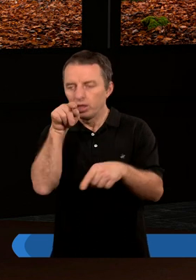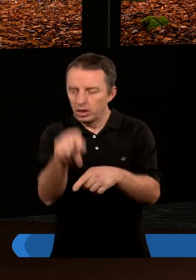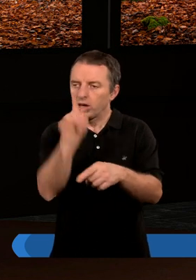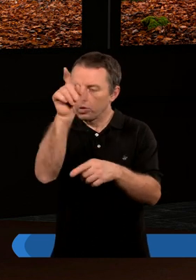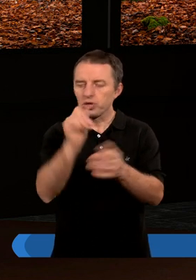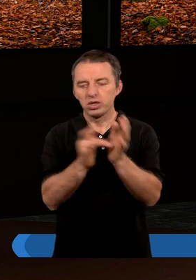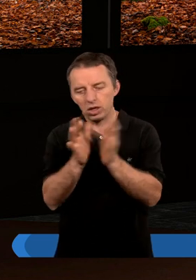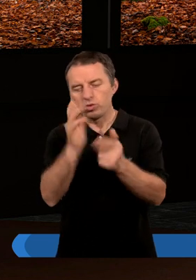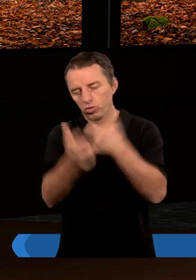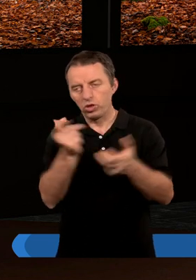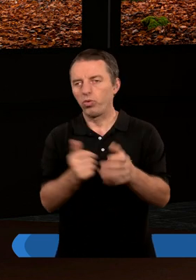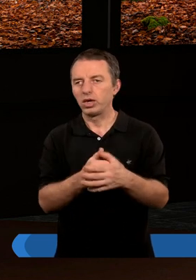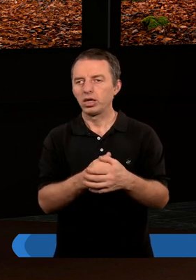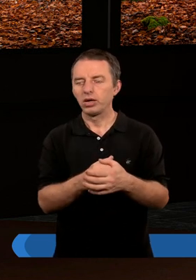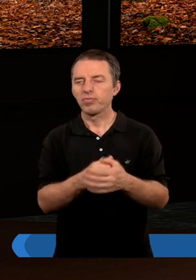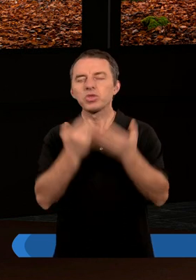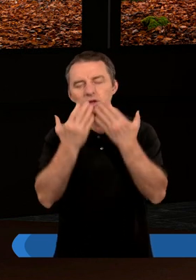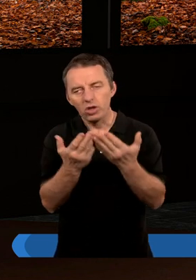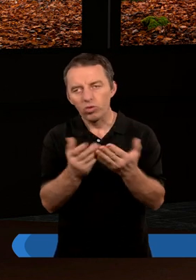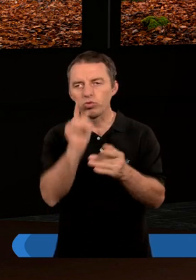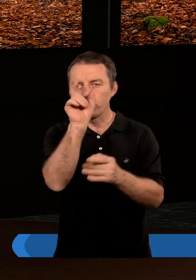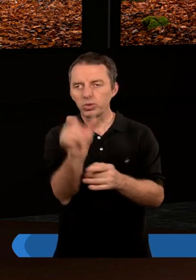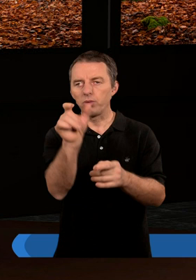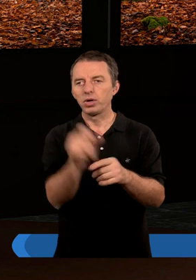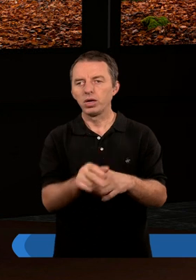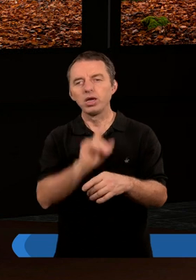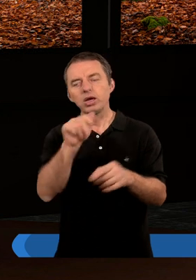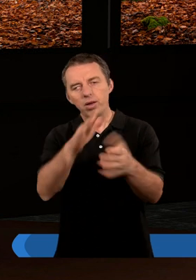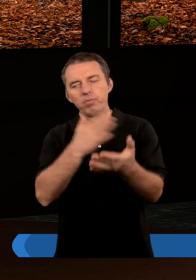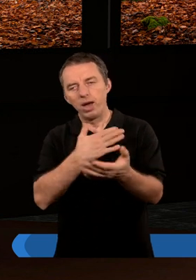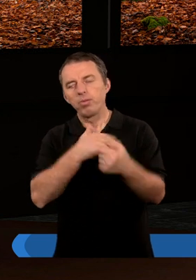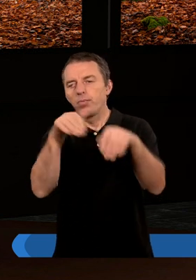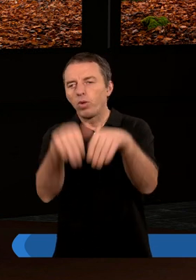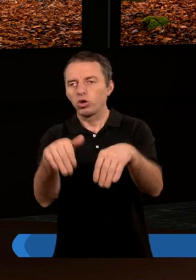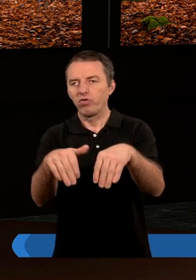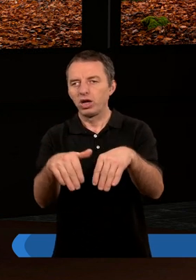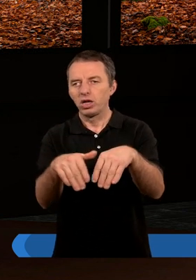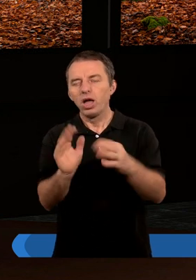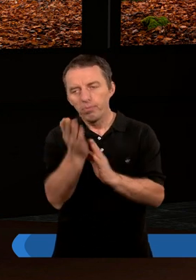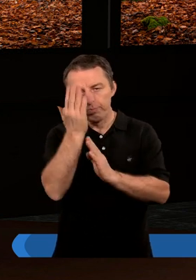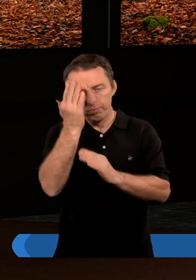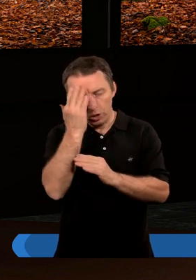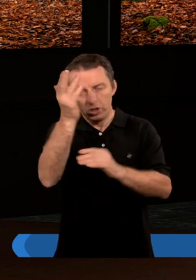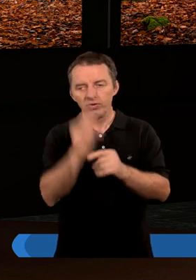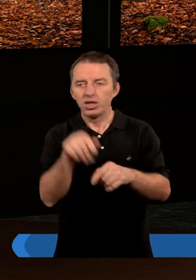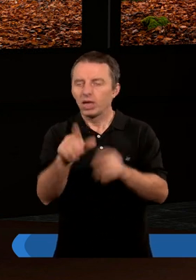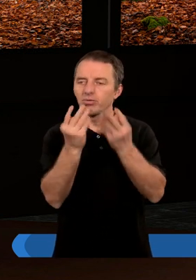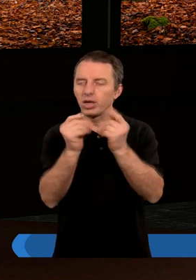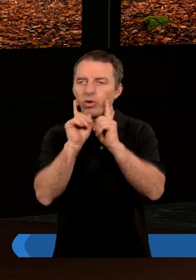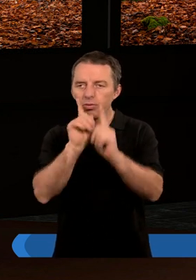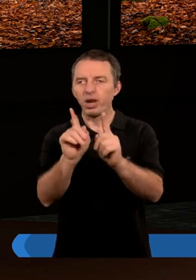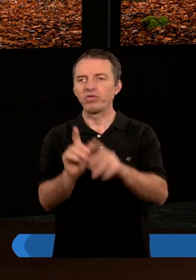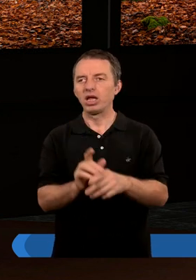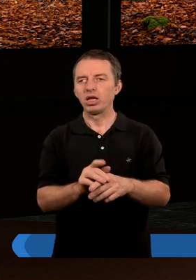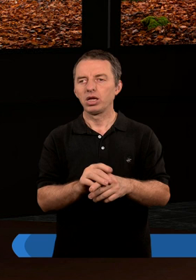ale z tego, co Ty, Panie, dokonałeś. Dziękujemy Tobie za to, że mamy możliwość poznawania tych wspaniałych prawd,